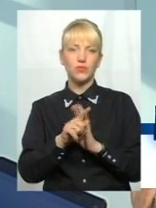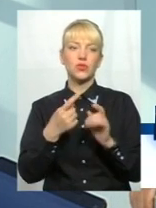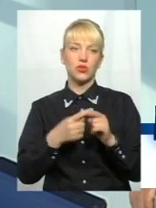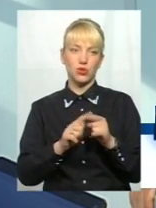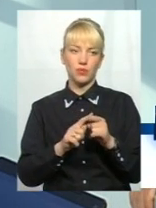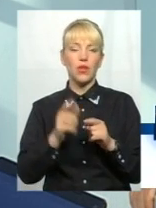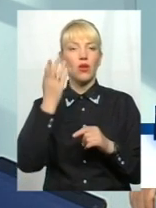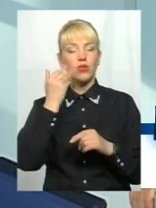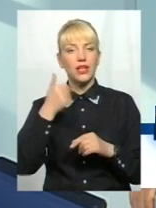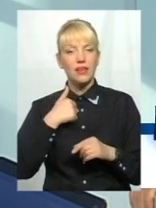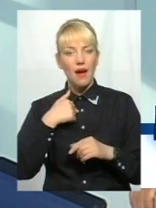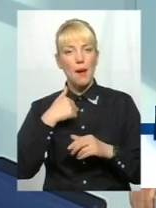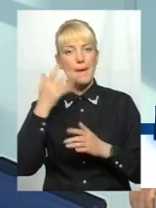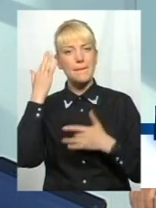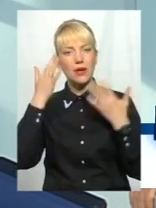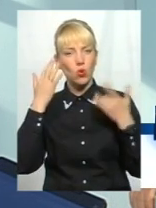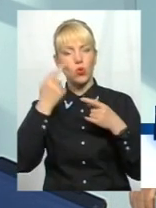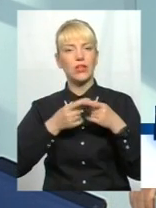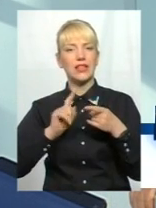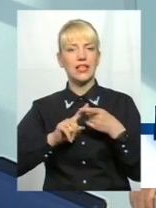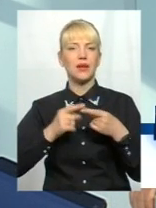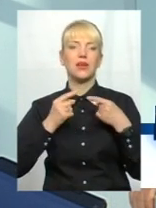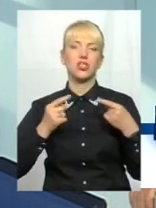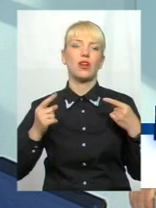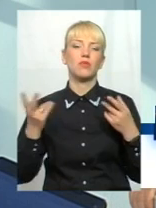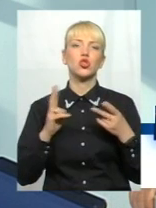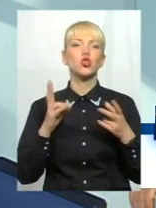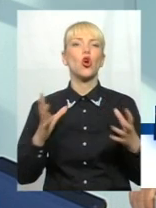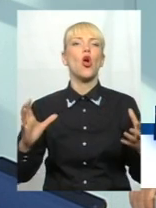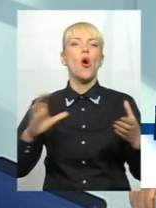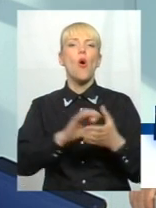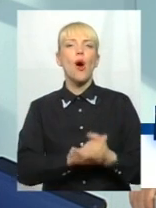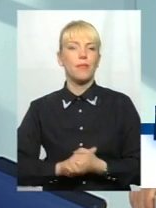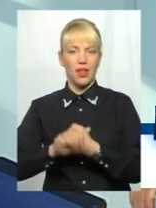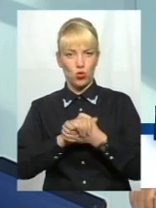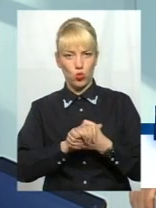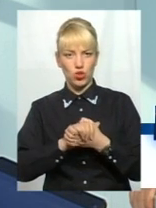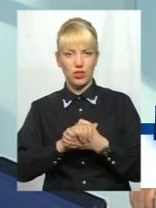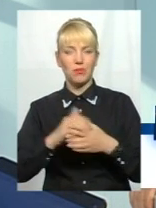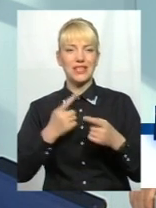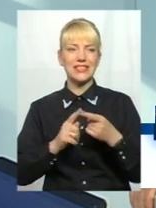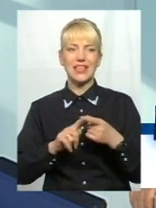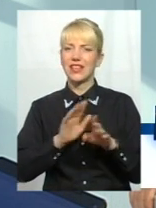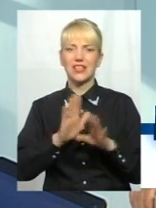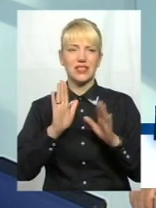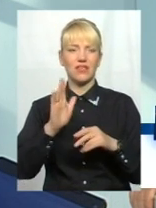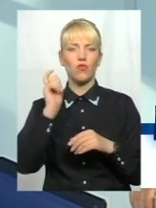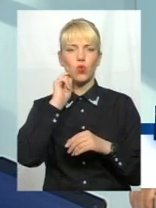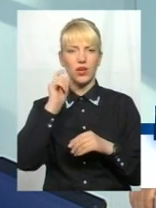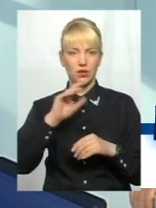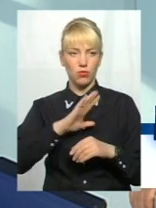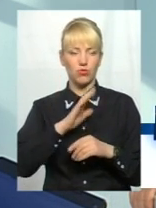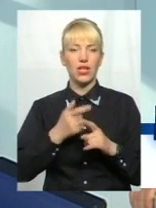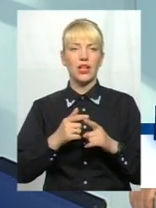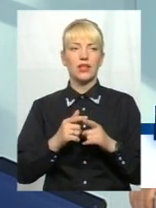Я коли міркую над такими речами, об'єднуючим, я думаю, що це не тільки в Україні буде калог, українського